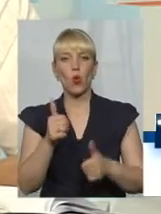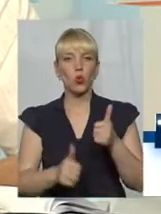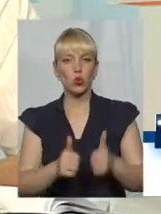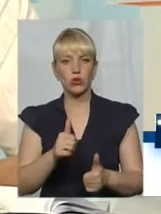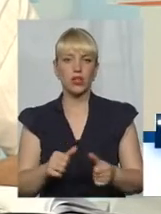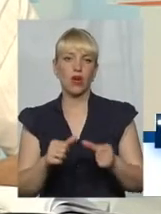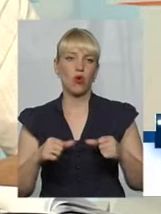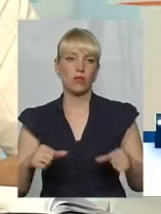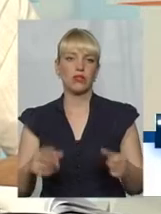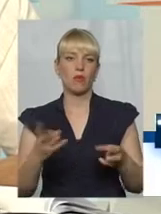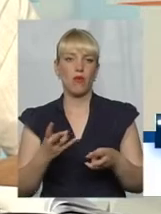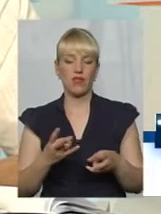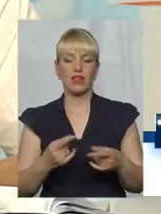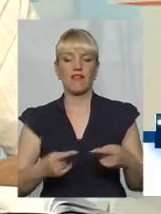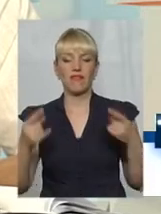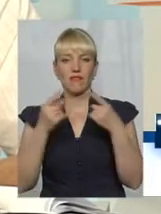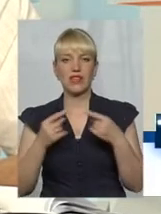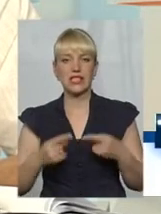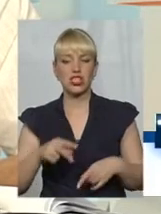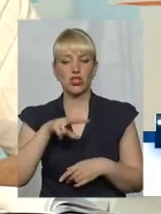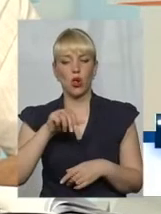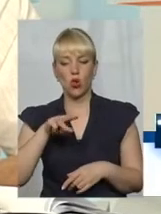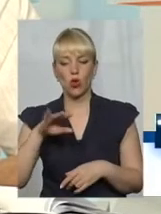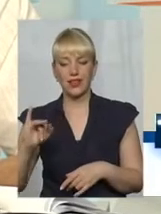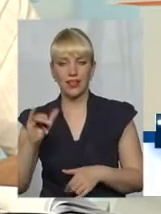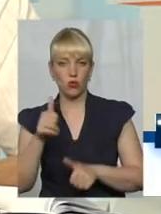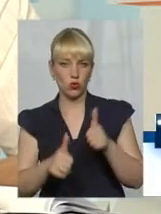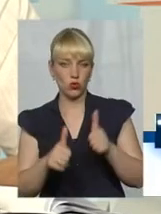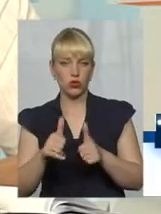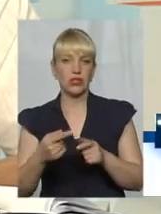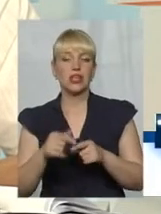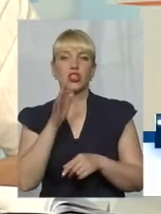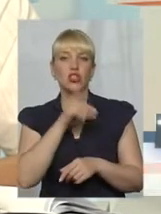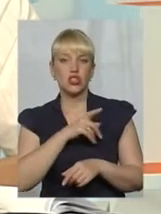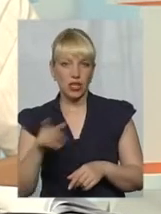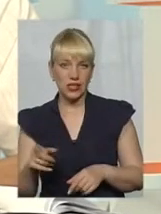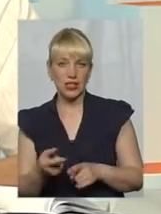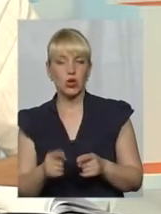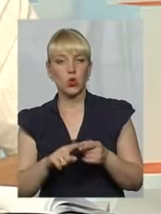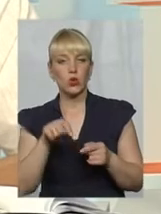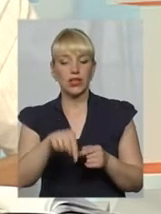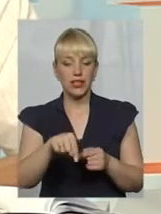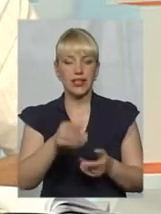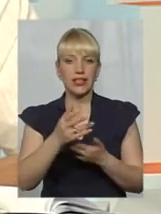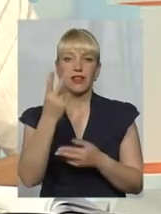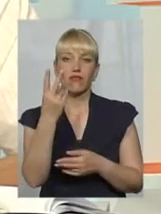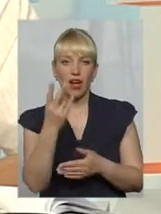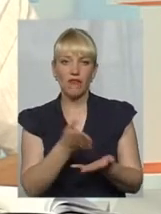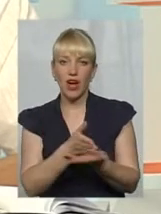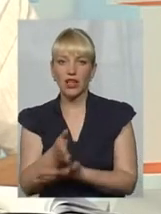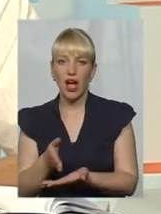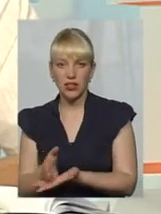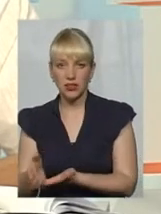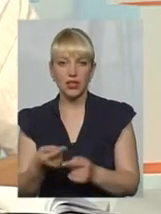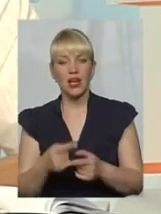лоти конкурсу і час, коли воно буде проводитися, так? І тут є два варіанти. Або ЖЕКи йдуть з